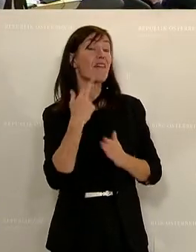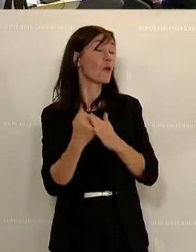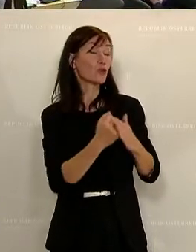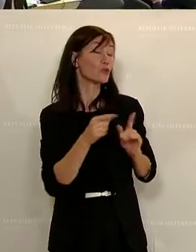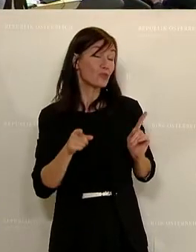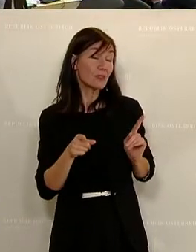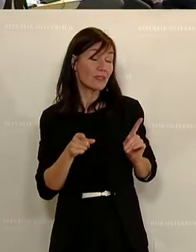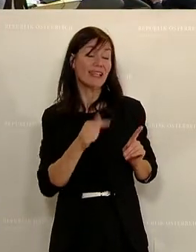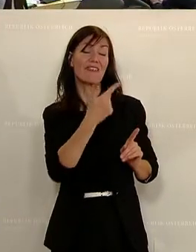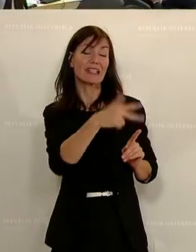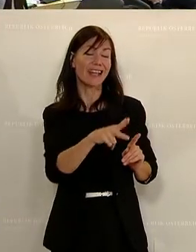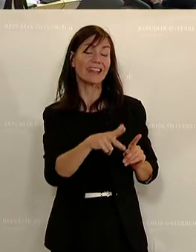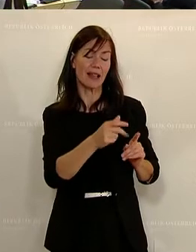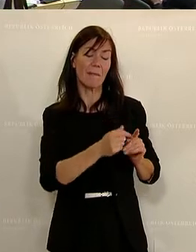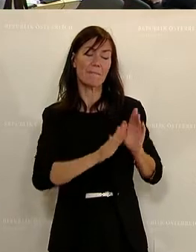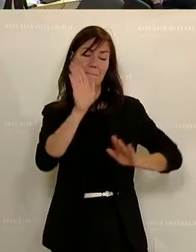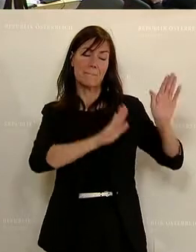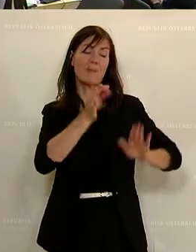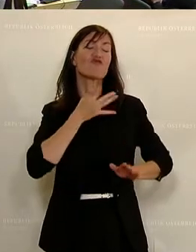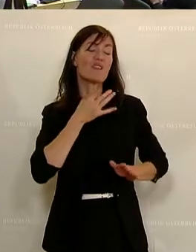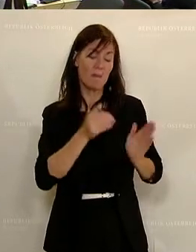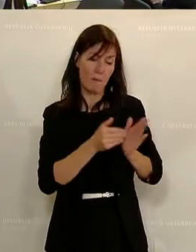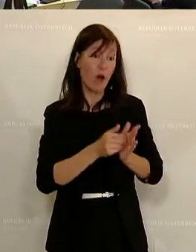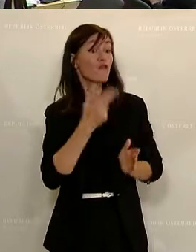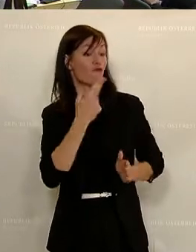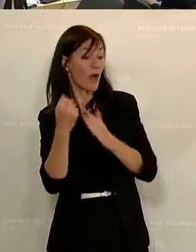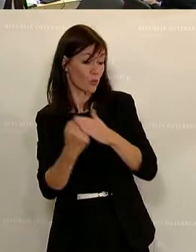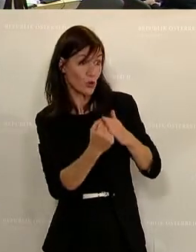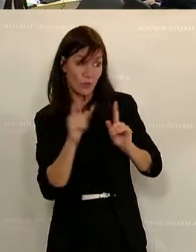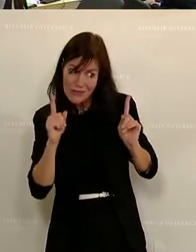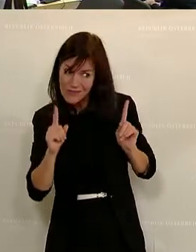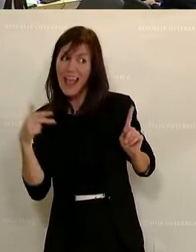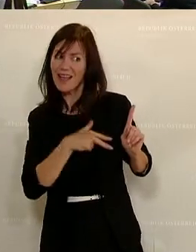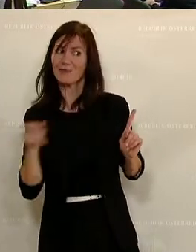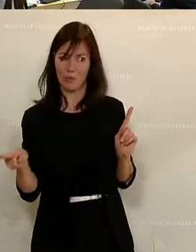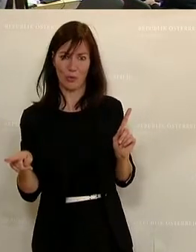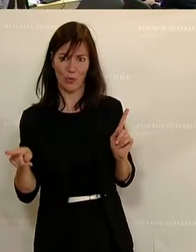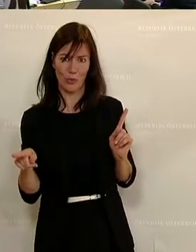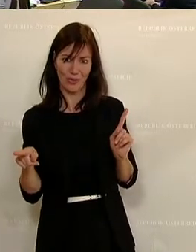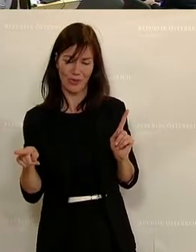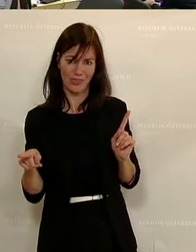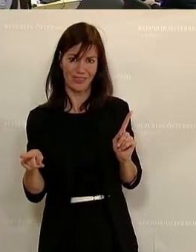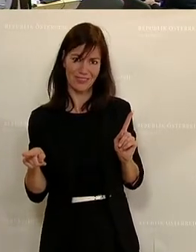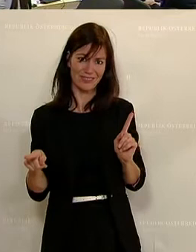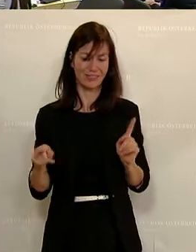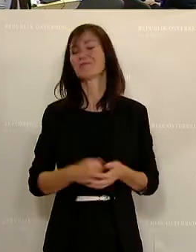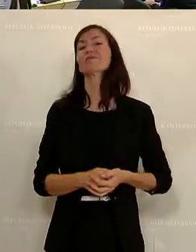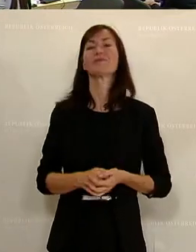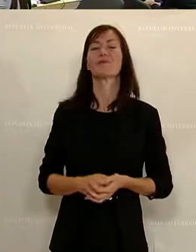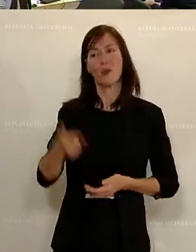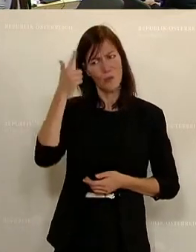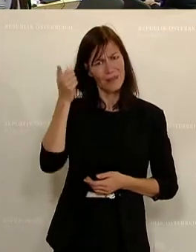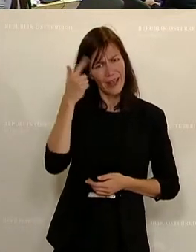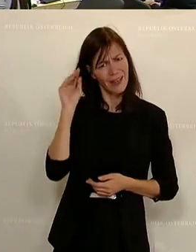Prozent erneuerbare Energie und raus aus den Fossilen. Das ist für uns klar. Zweitens will ich daran erinnern, wer